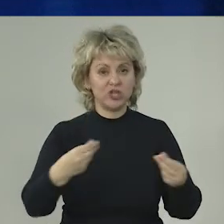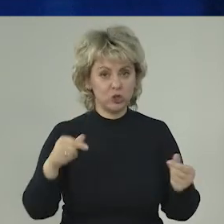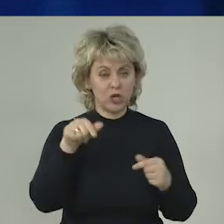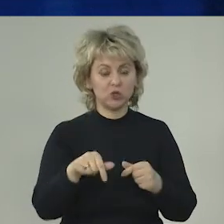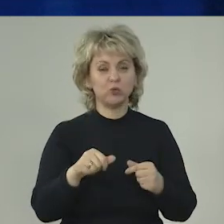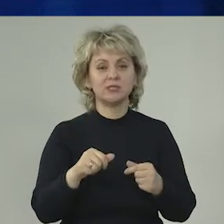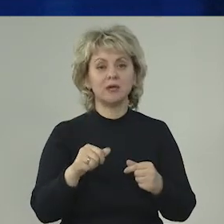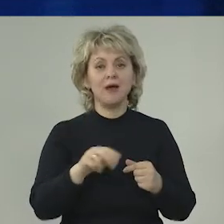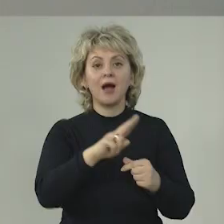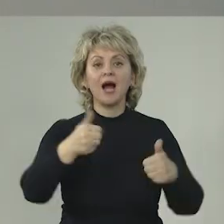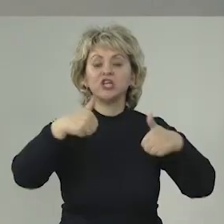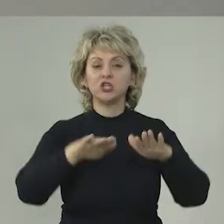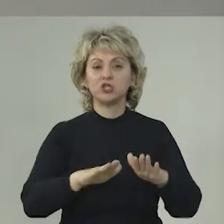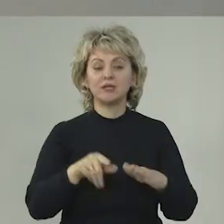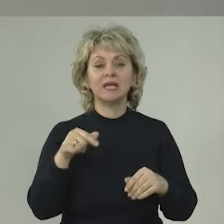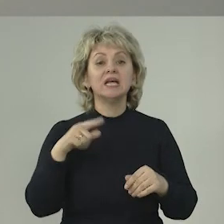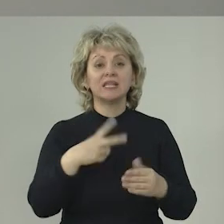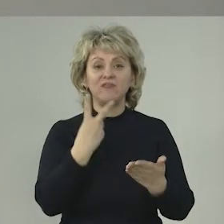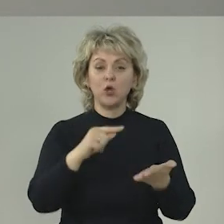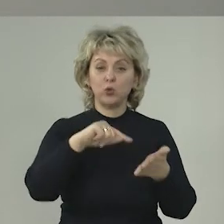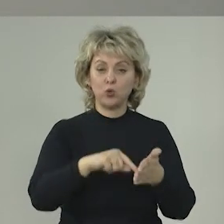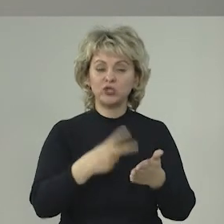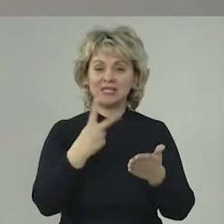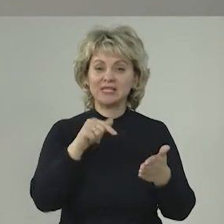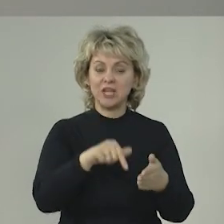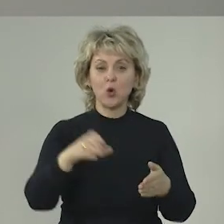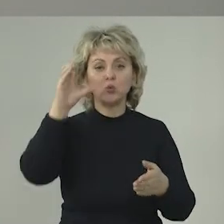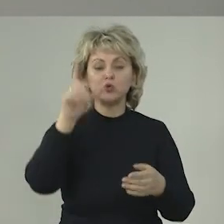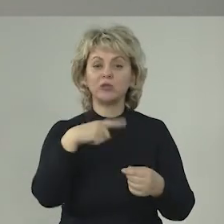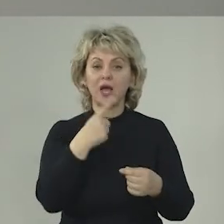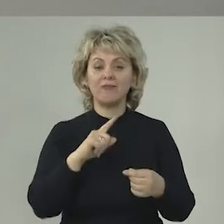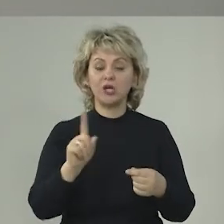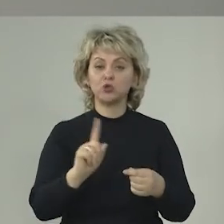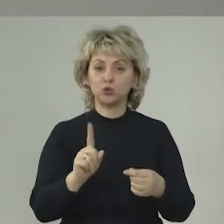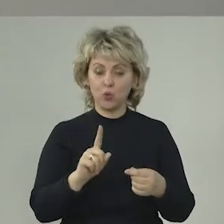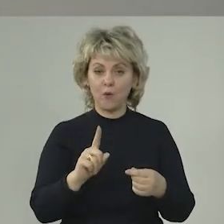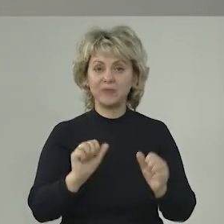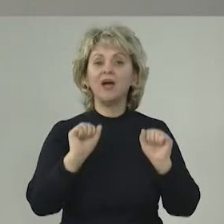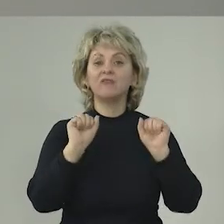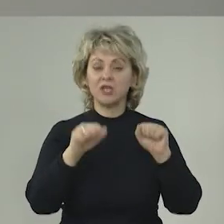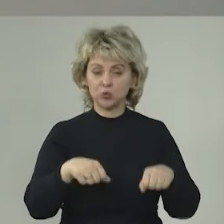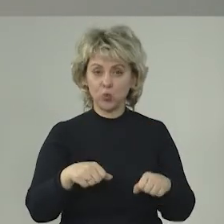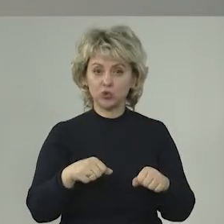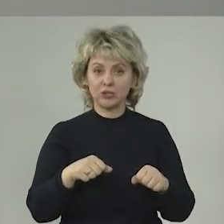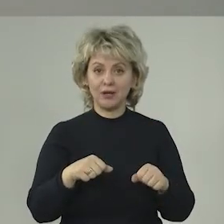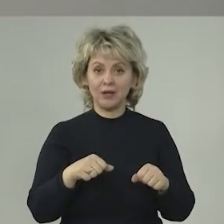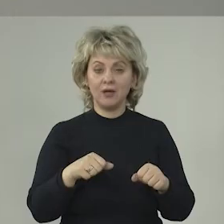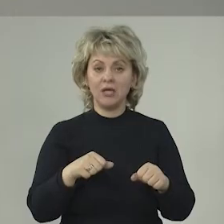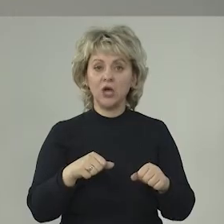погибнуть. Погибнуть, как решать? Две точки зрения. Ученые говорят, что возможно